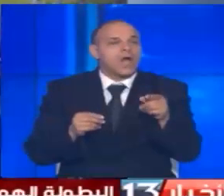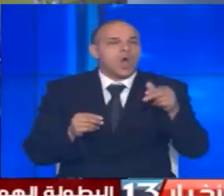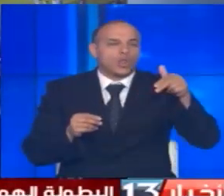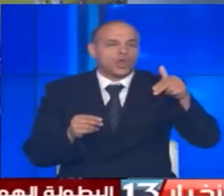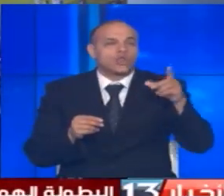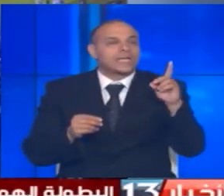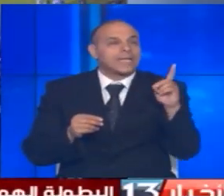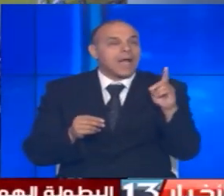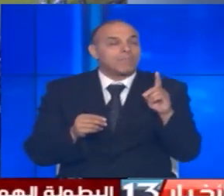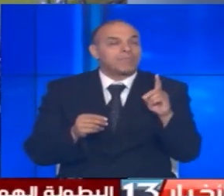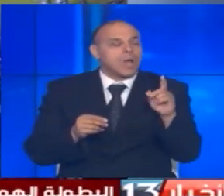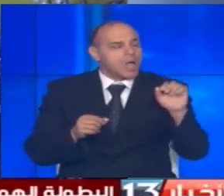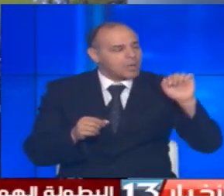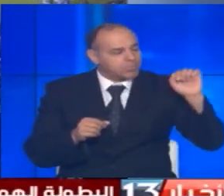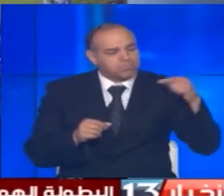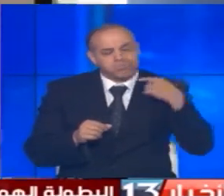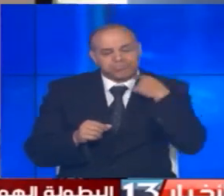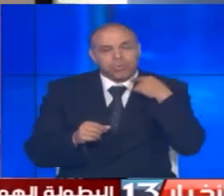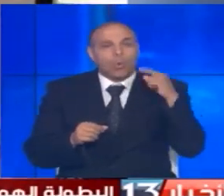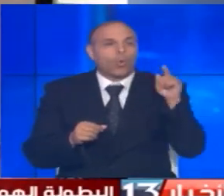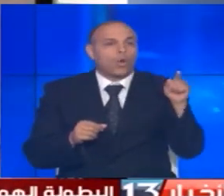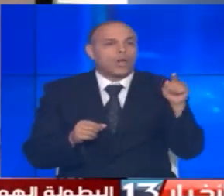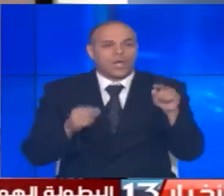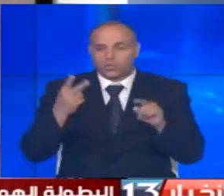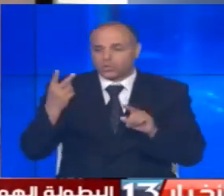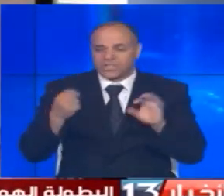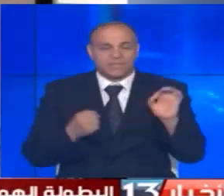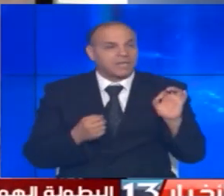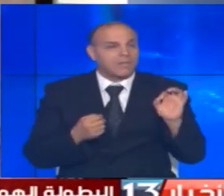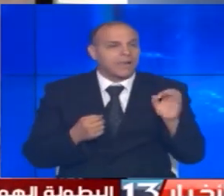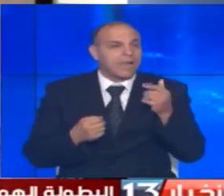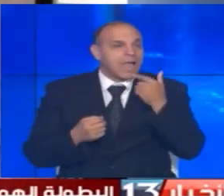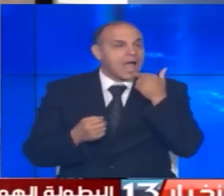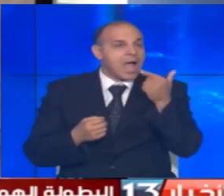موسمه الجديد بهزيمة استقرت على هدفين دون مقابل